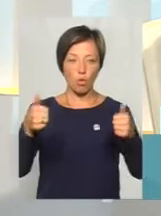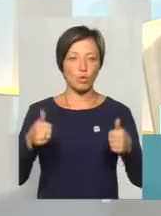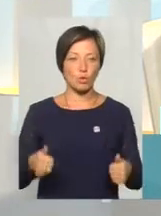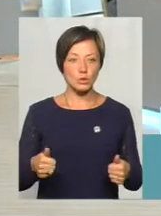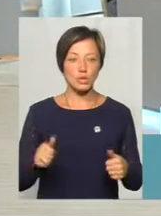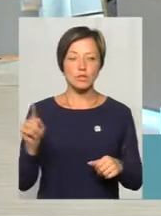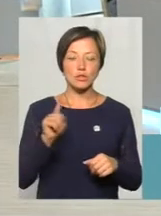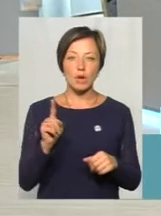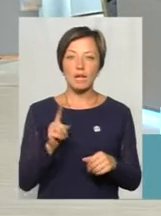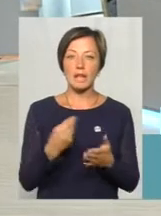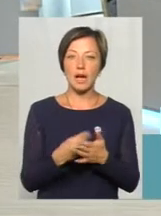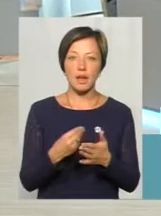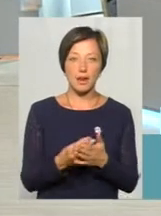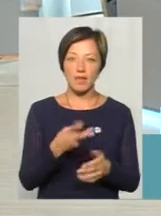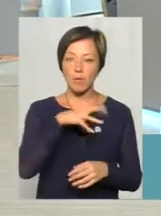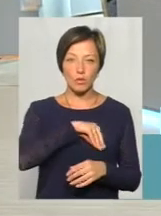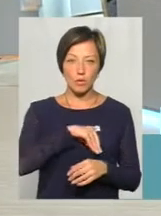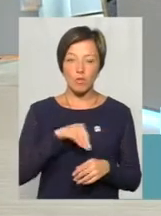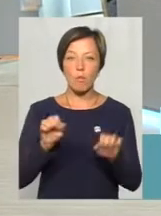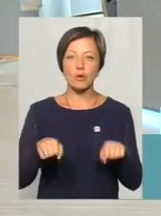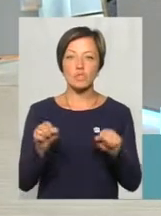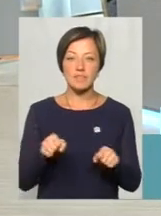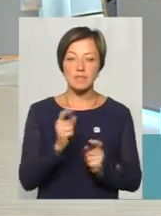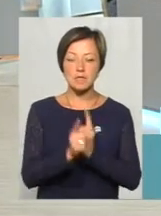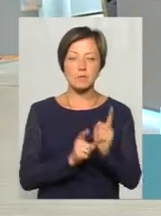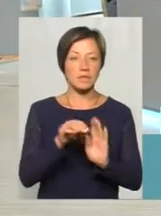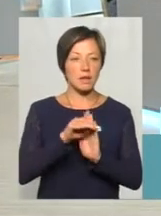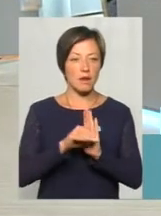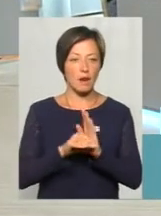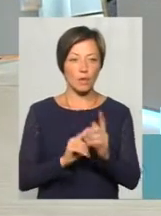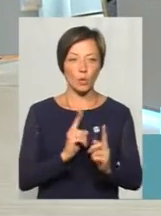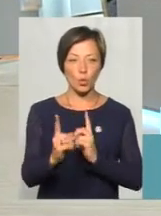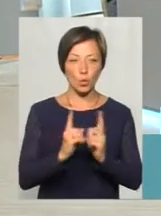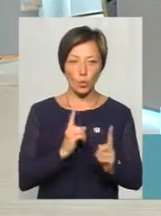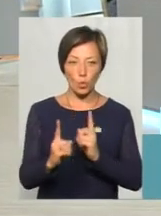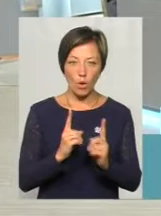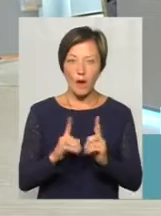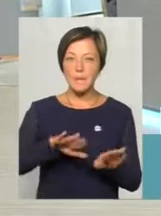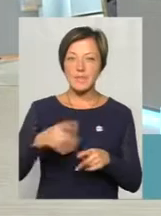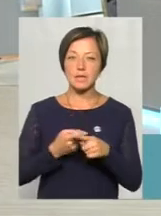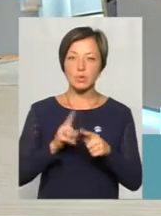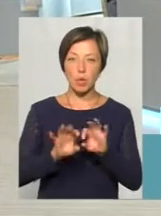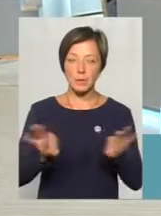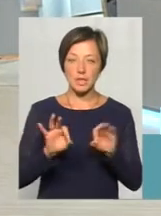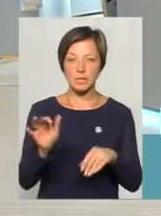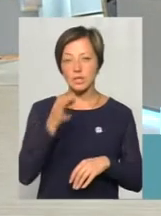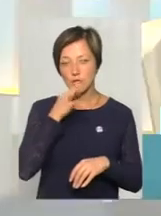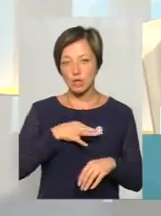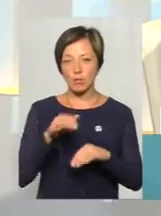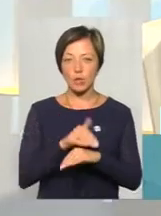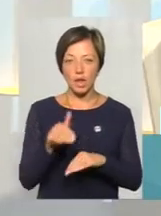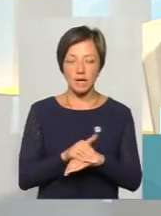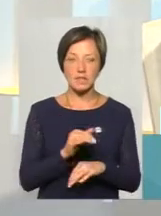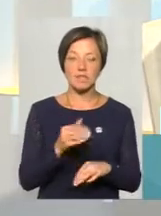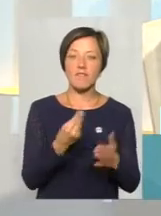оскільки тариф нерентабельний, можливі зміни графіку рухи. От після цього коментаря скажіть, будь ласка, з